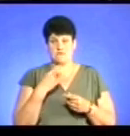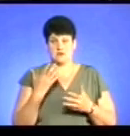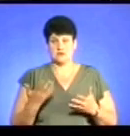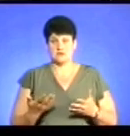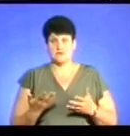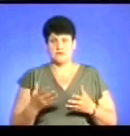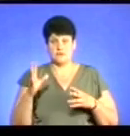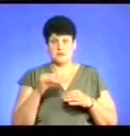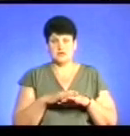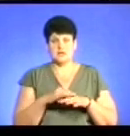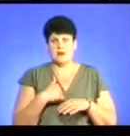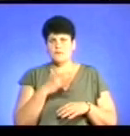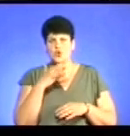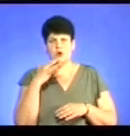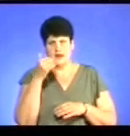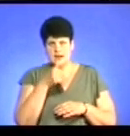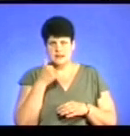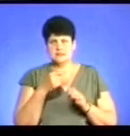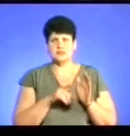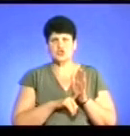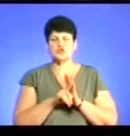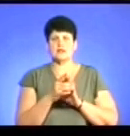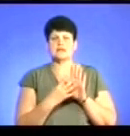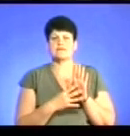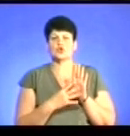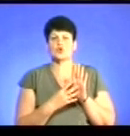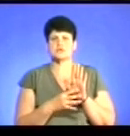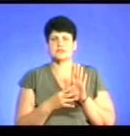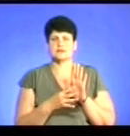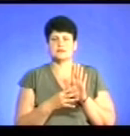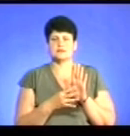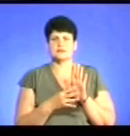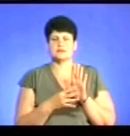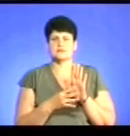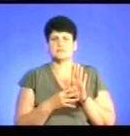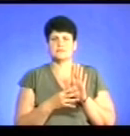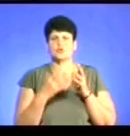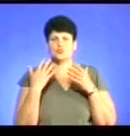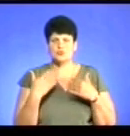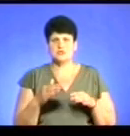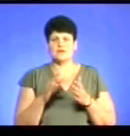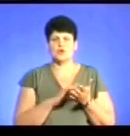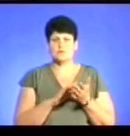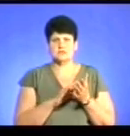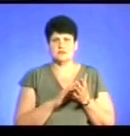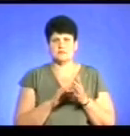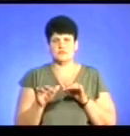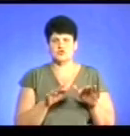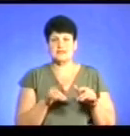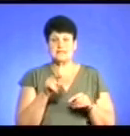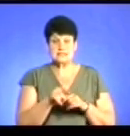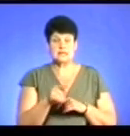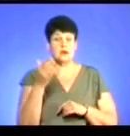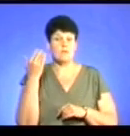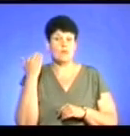вже дуже багато років, я с начала 90-х вже в ромському такому движіні, і с тех пор,